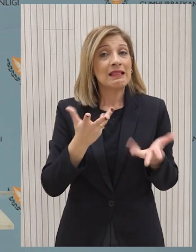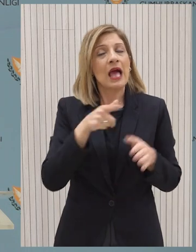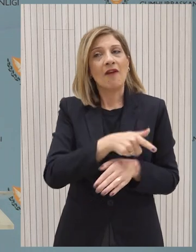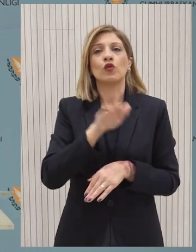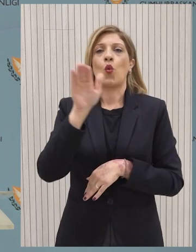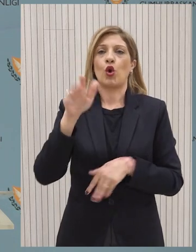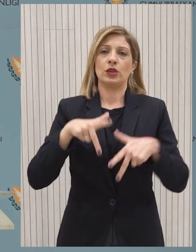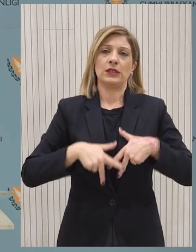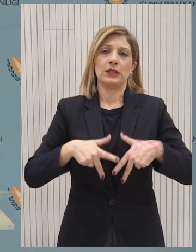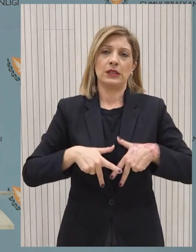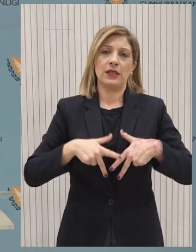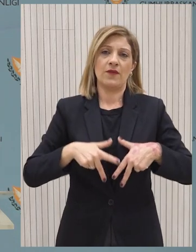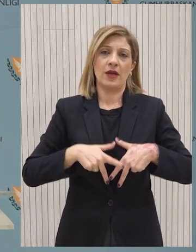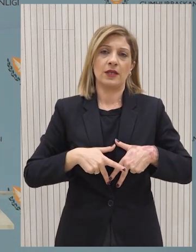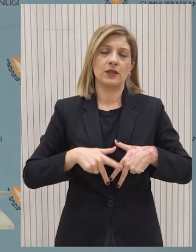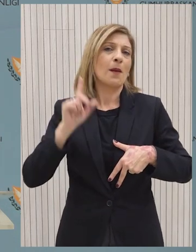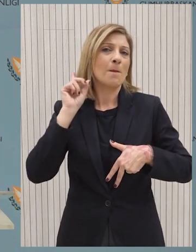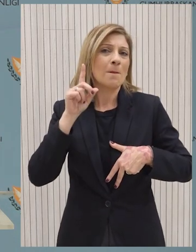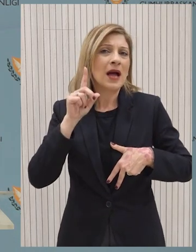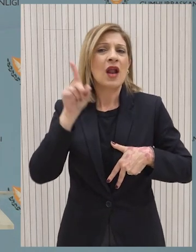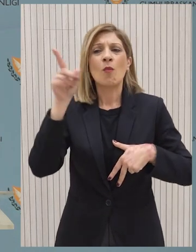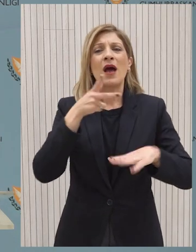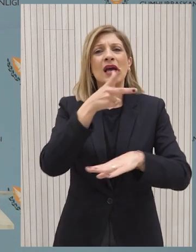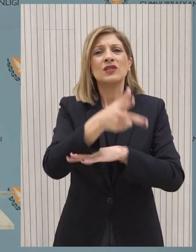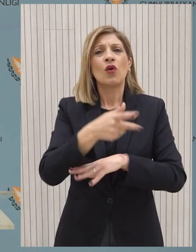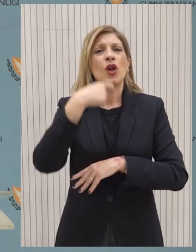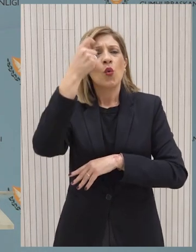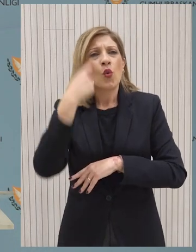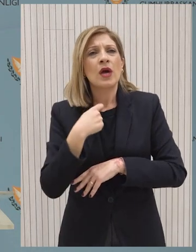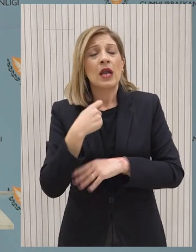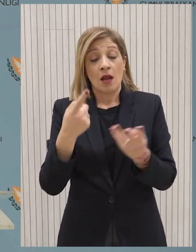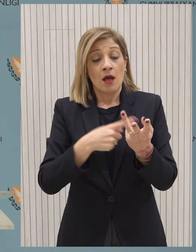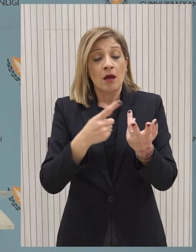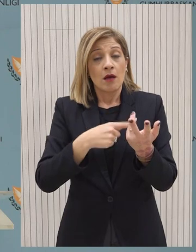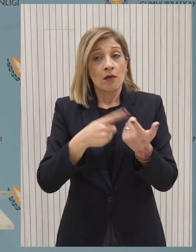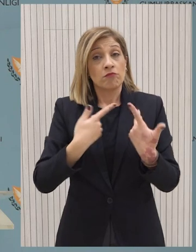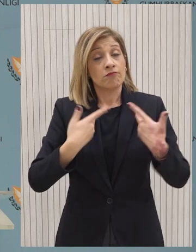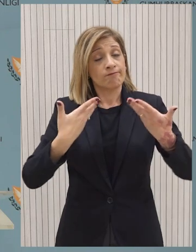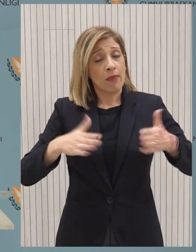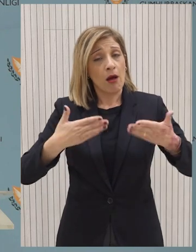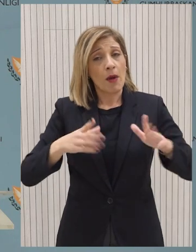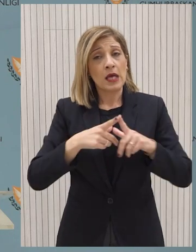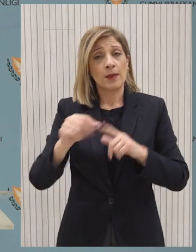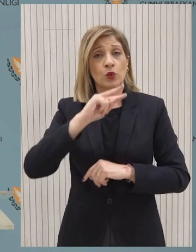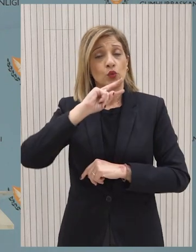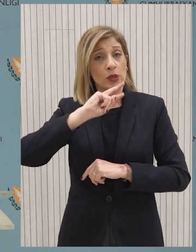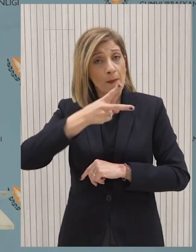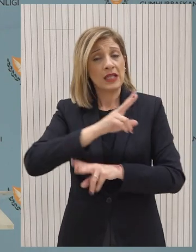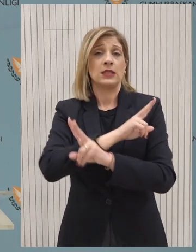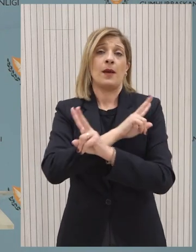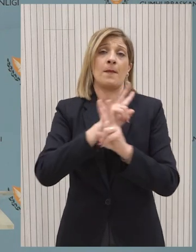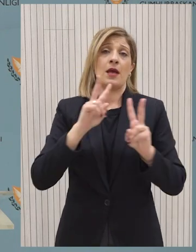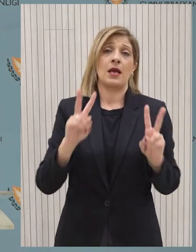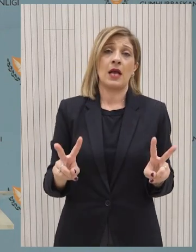για την παράνομη εισβολή της Ρωσίας στην Ουκρανία. Αυτά αντιλαμβάνεστε ότι με σαφήνια έχουν απαντηθεί γιατί έχουμε σαφείς απαντήσεις.